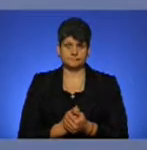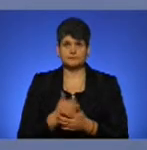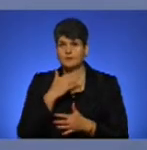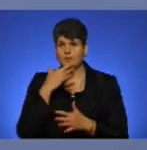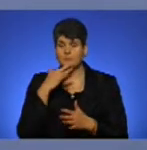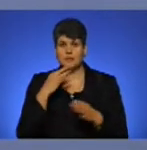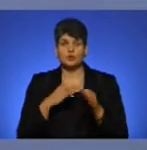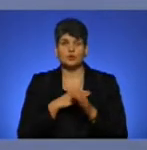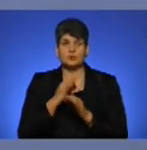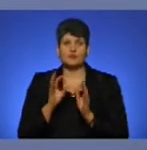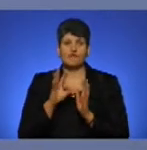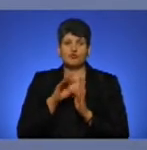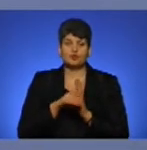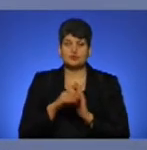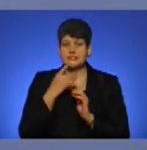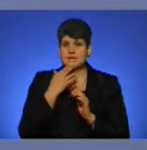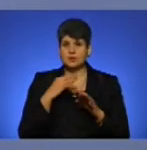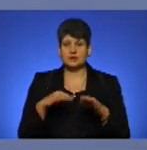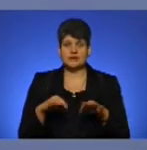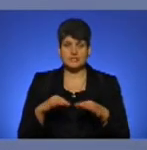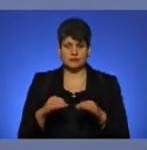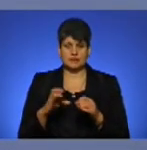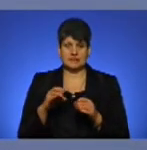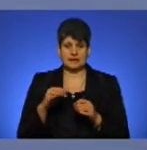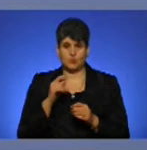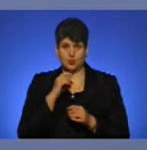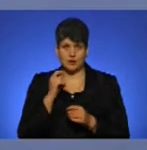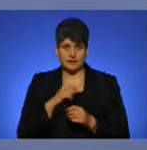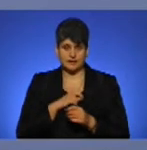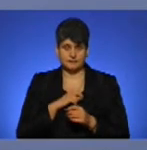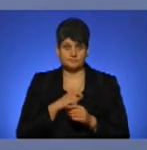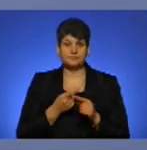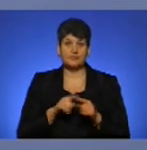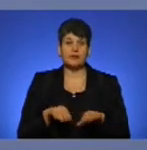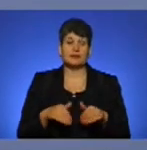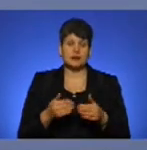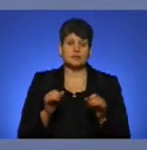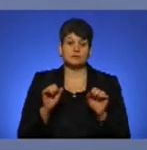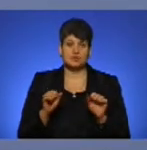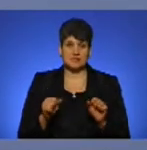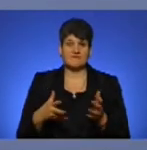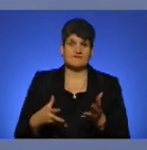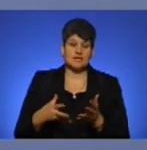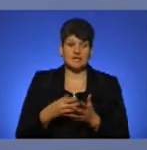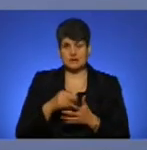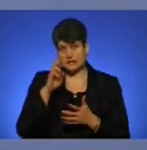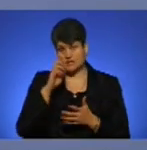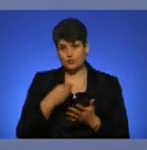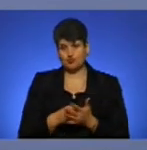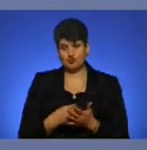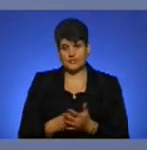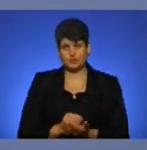проєктів, включені в національну транспортну стратегію України. І це дасть можливість фінансувати їх з державного бюджету.